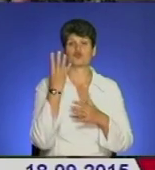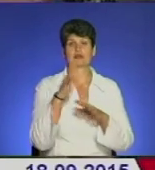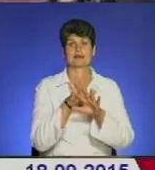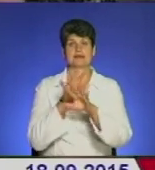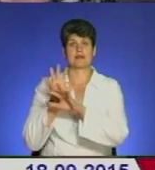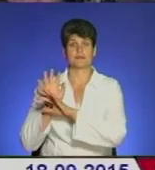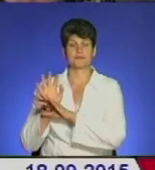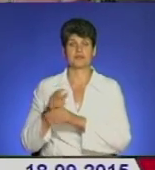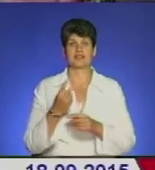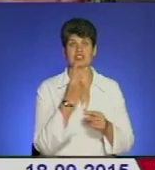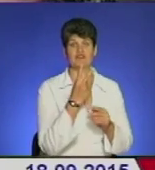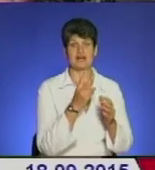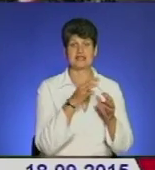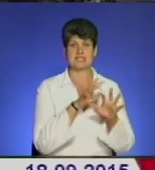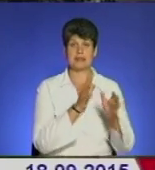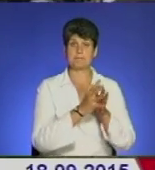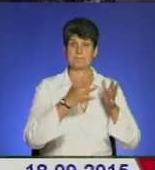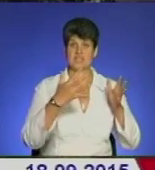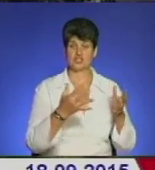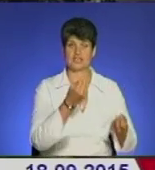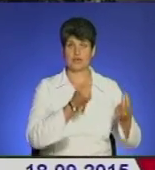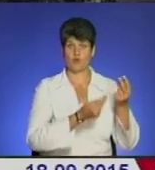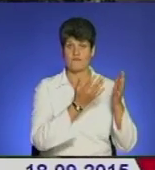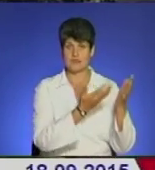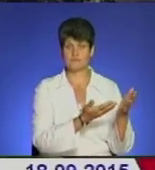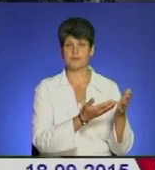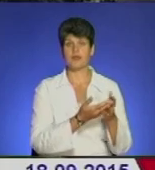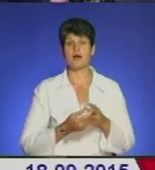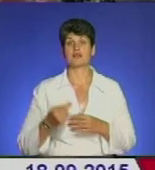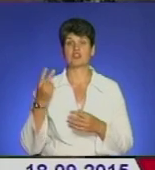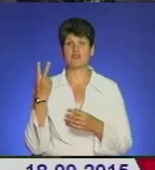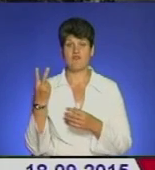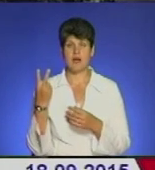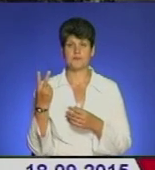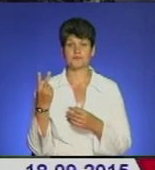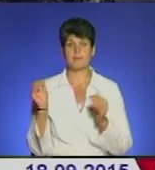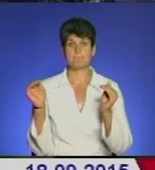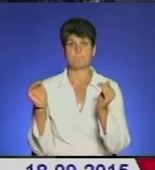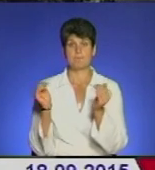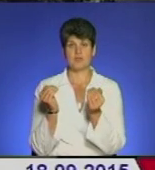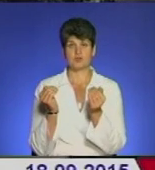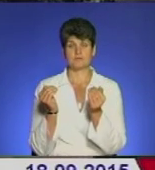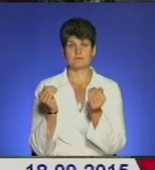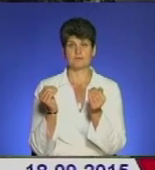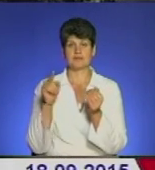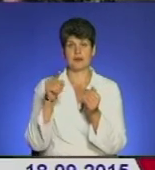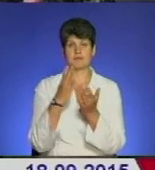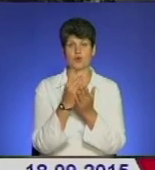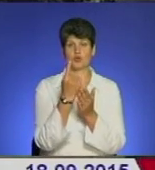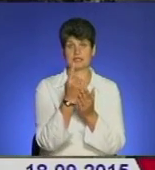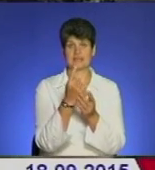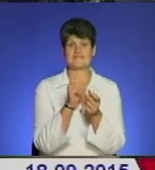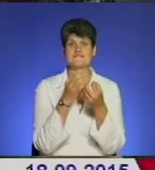Два зали трошки більші, ігрові зали, а два зали менші. Там є один зал